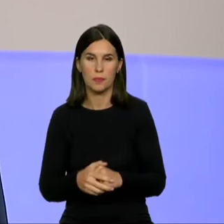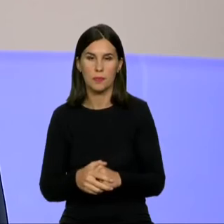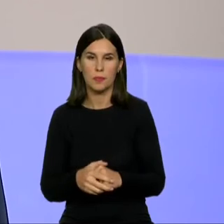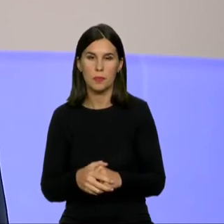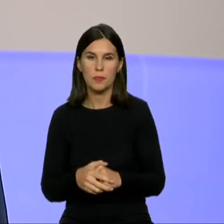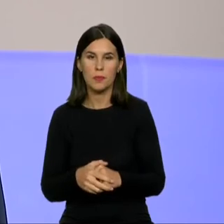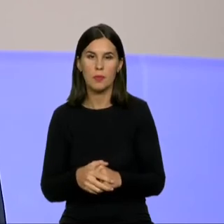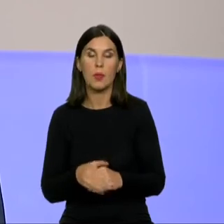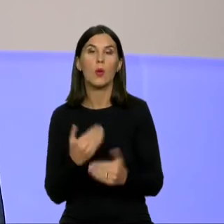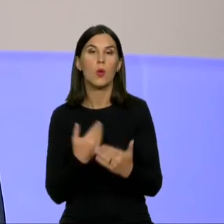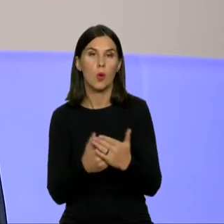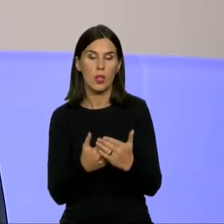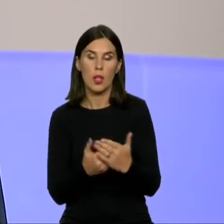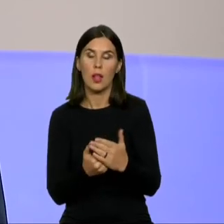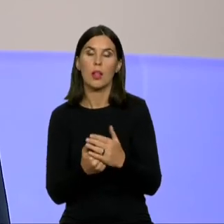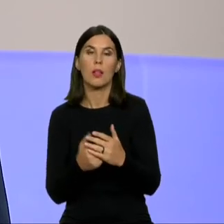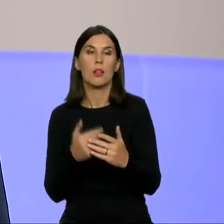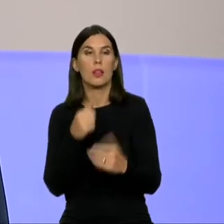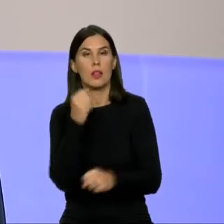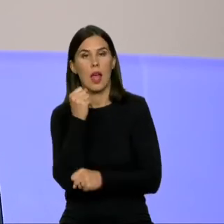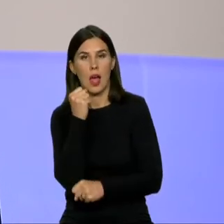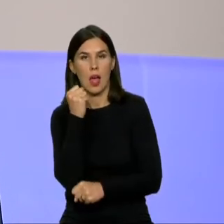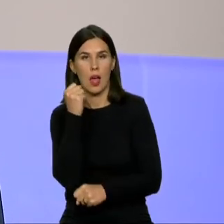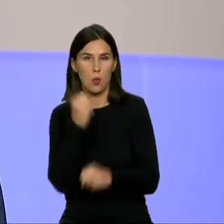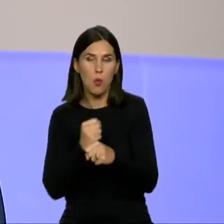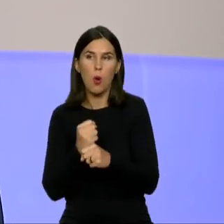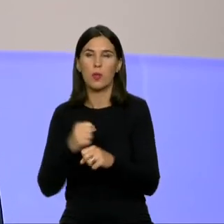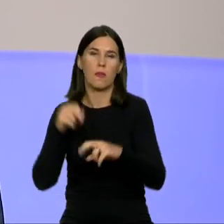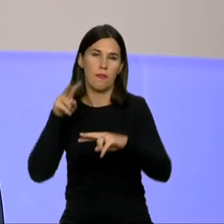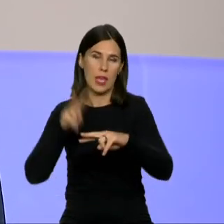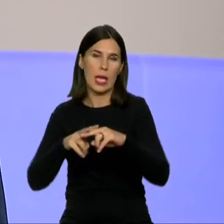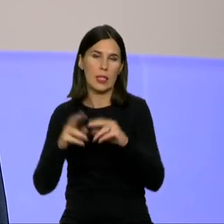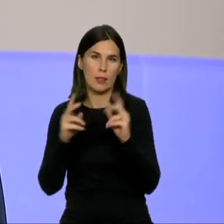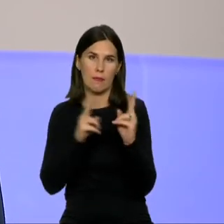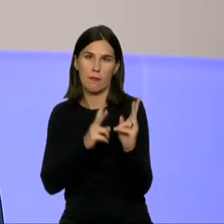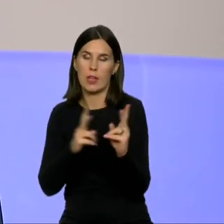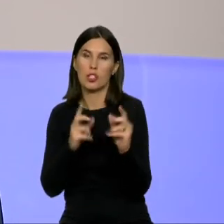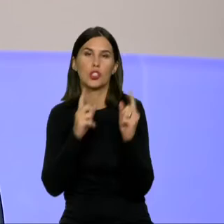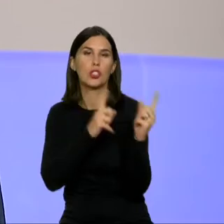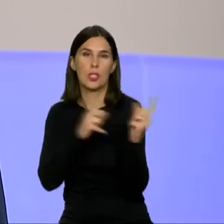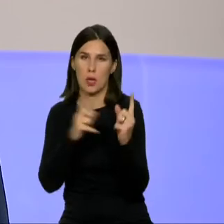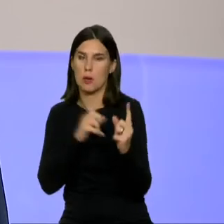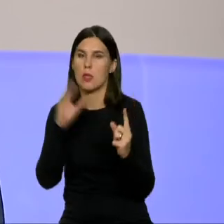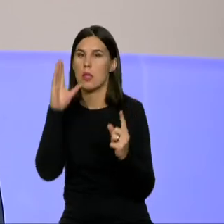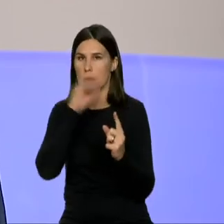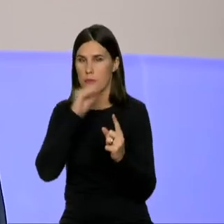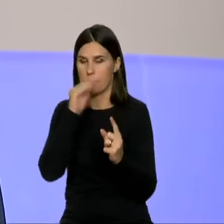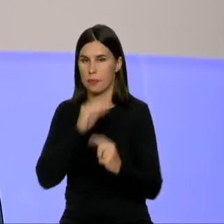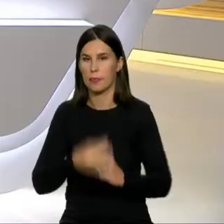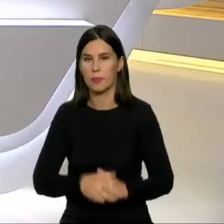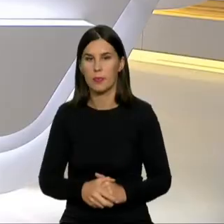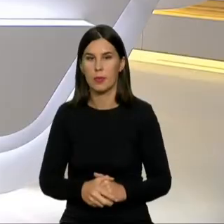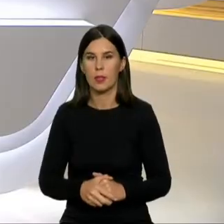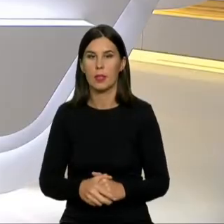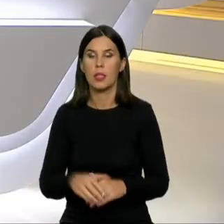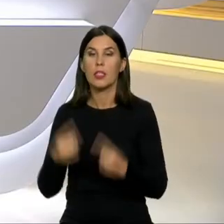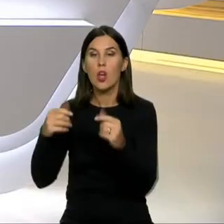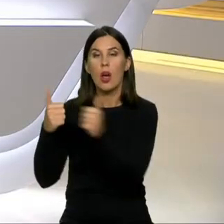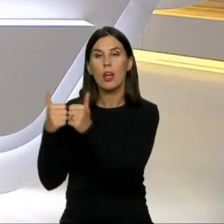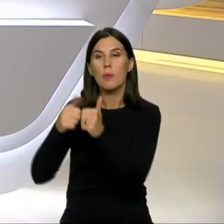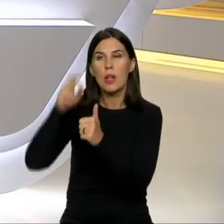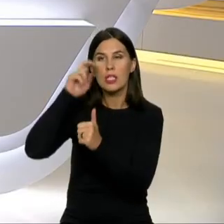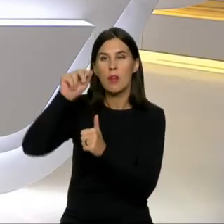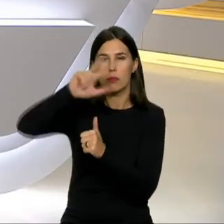išsaugoti darbo vietas. Ypač pramoniai, kurios Lietuva turi tikrai daugiau negu kaimininės valstybės į